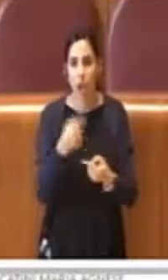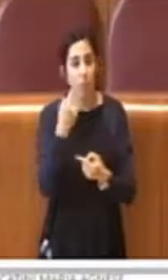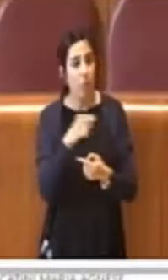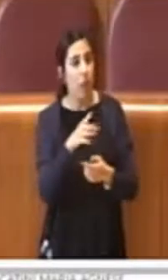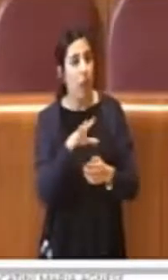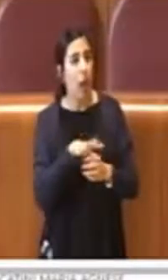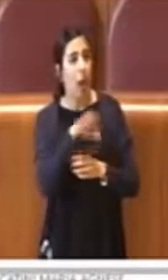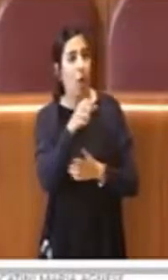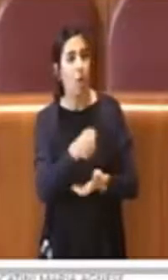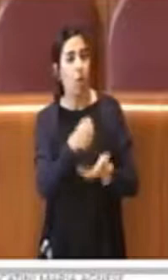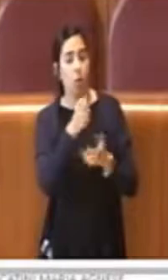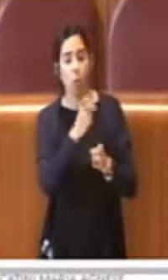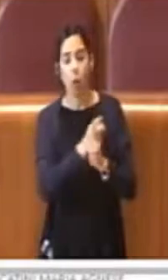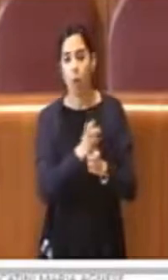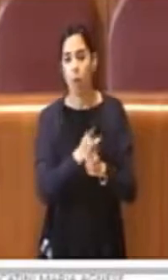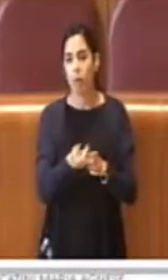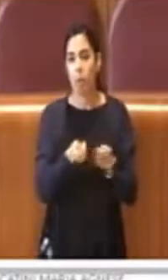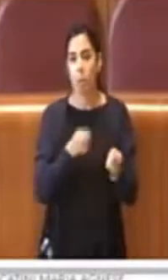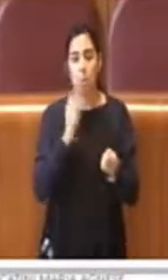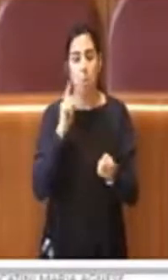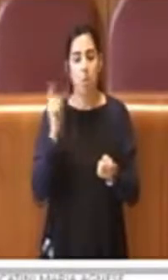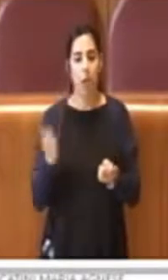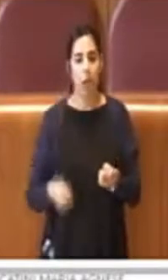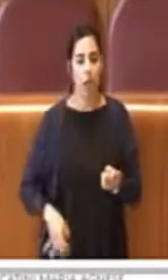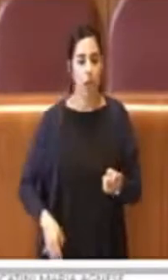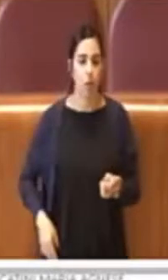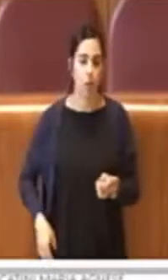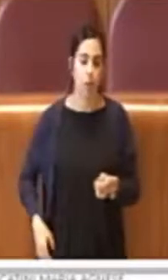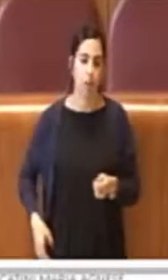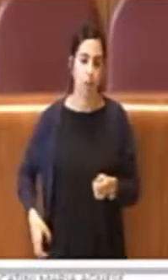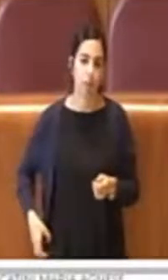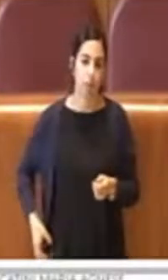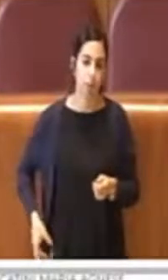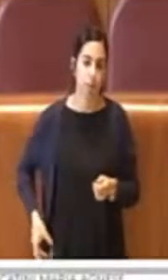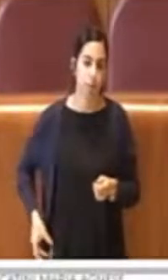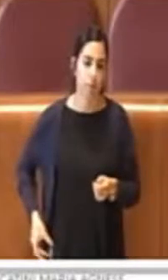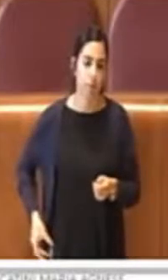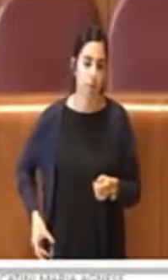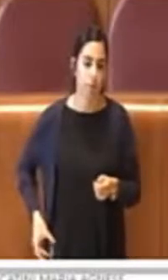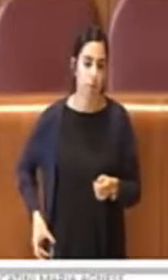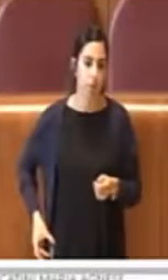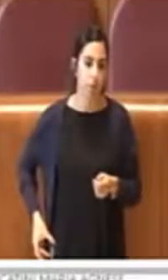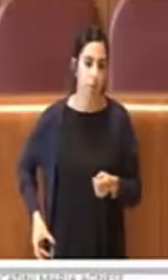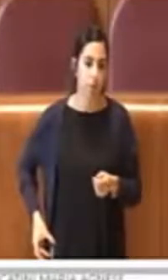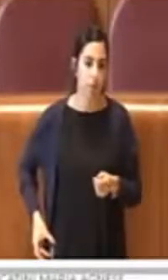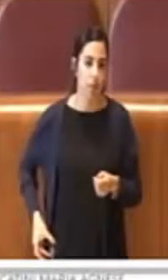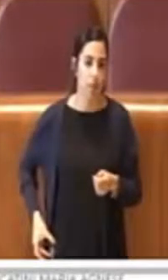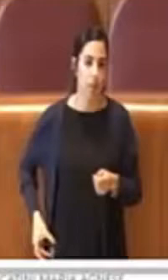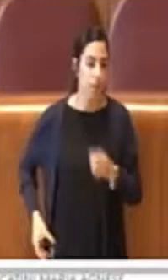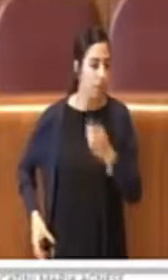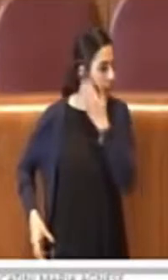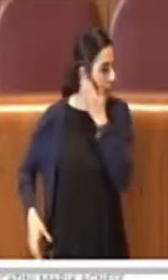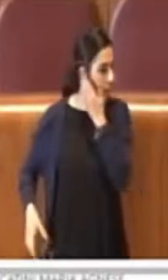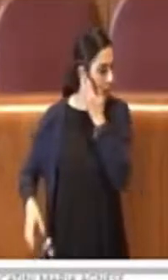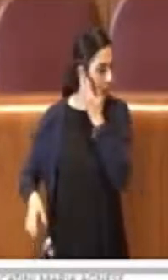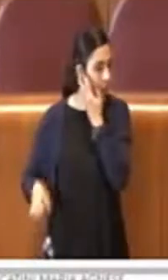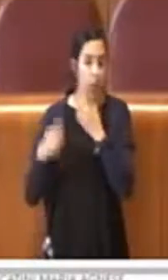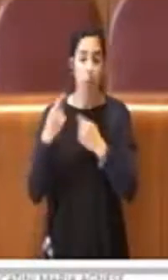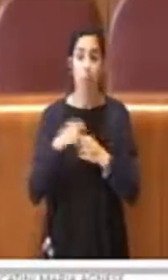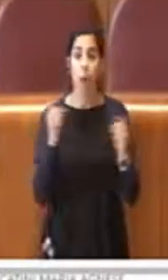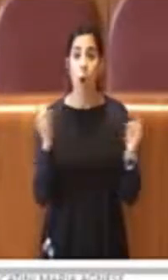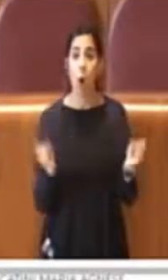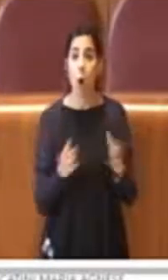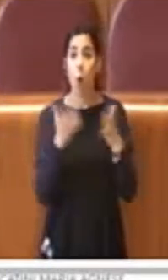Purtroppo questa opportunità non è stata valorizzata, non c'è stato un dialogo, non c'è stato